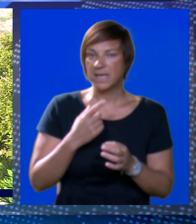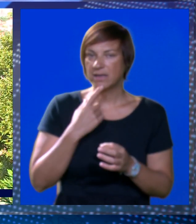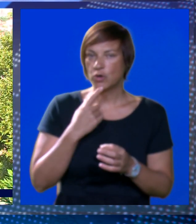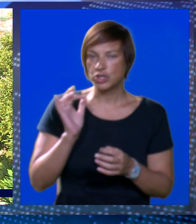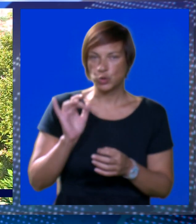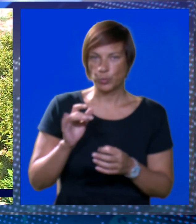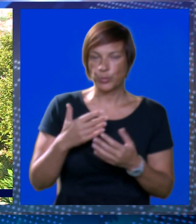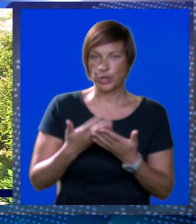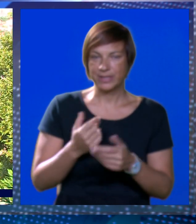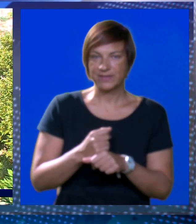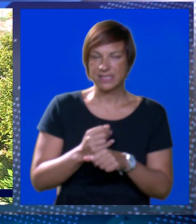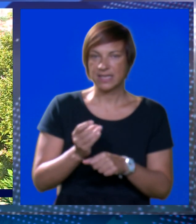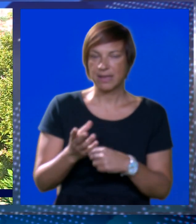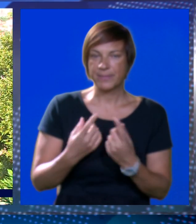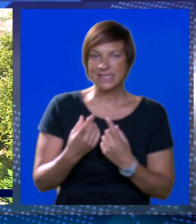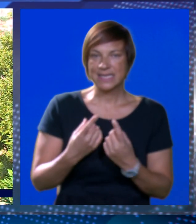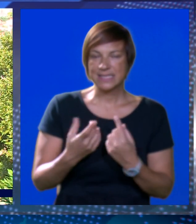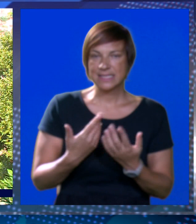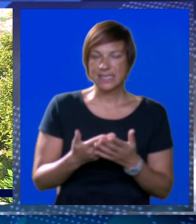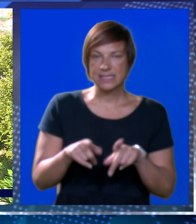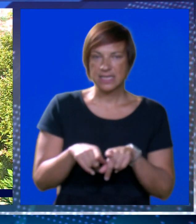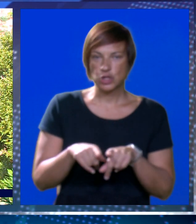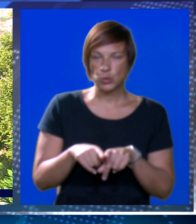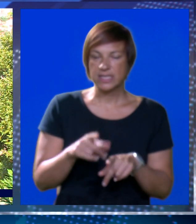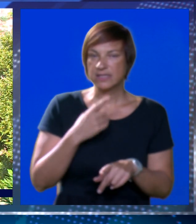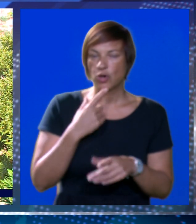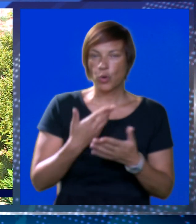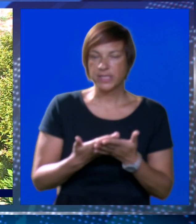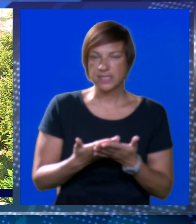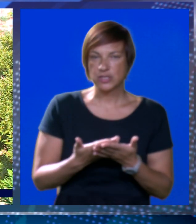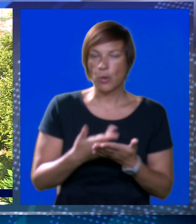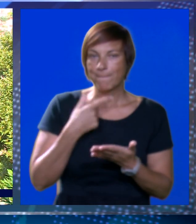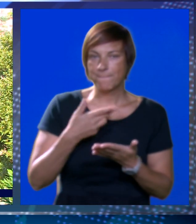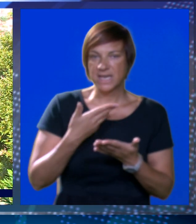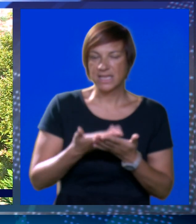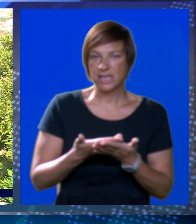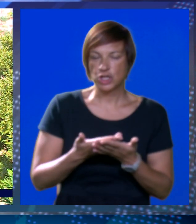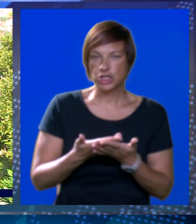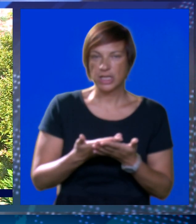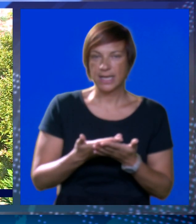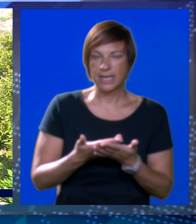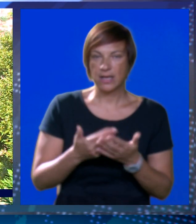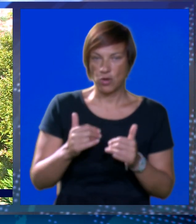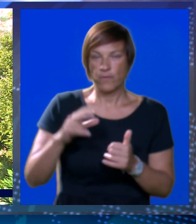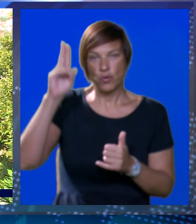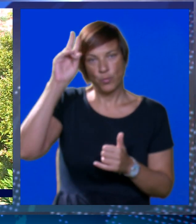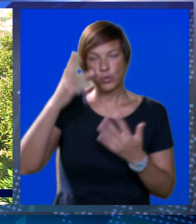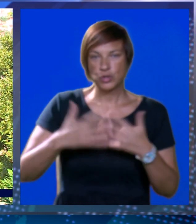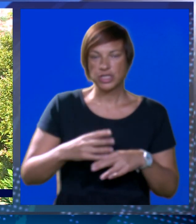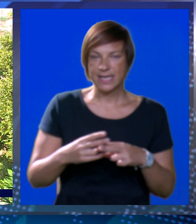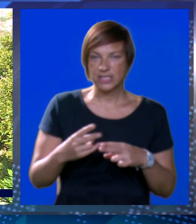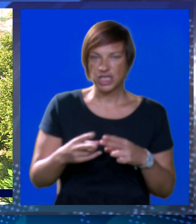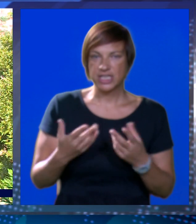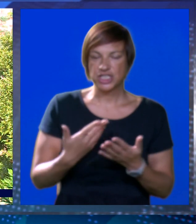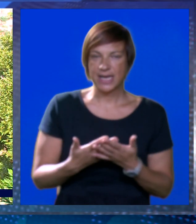oni koji su protiv izgradnje brze ceste su isto i oni koji su predložili ovakvu varijantu i ovakva